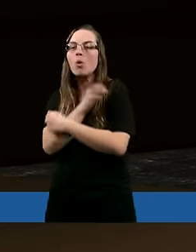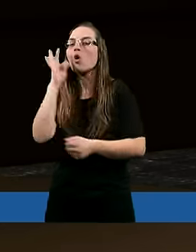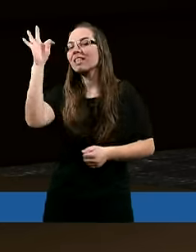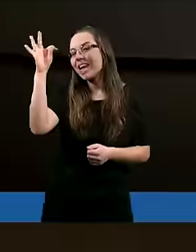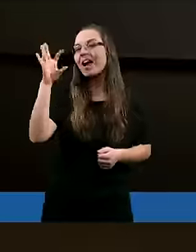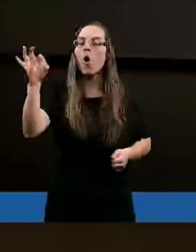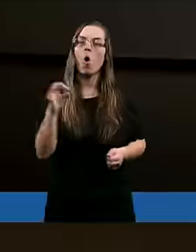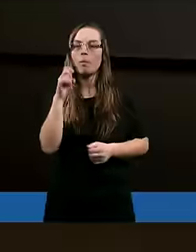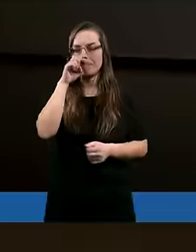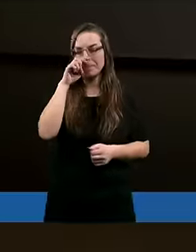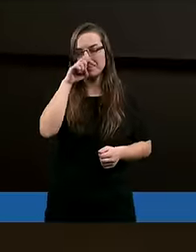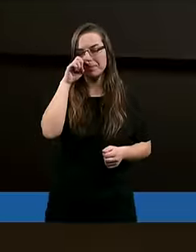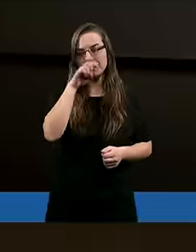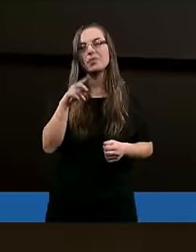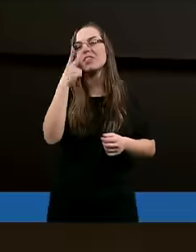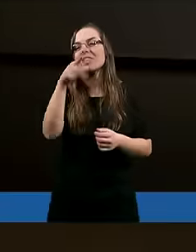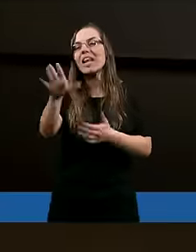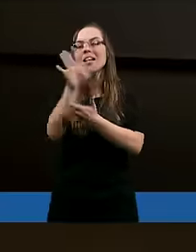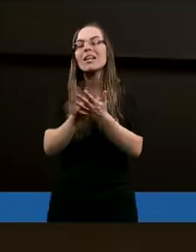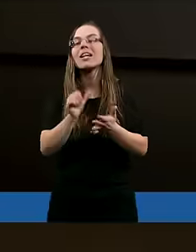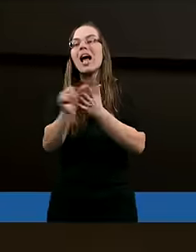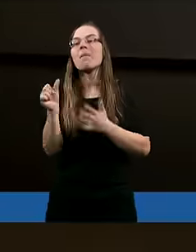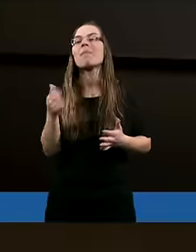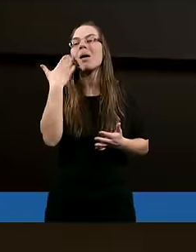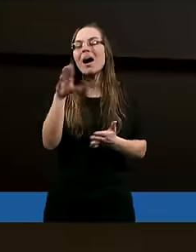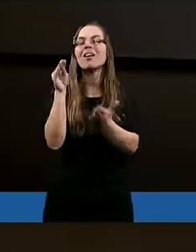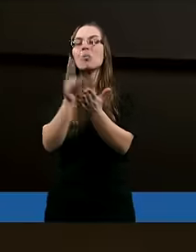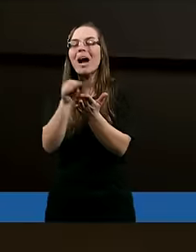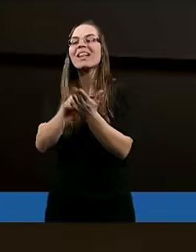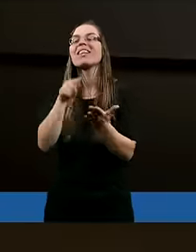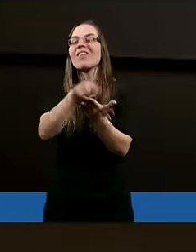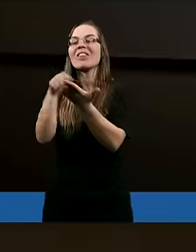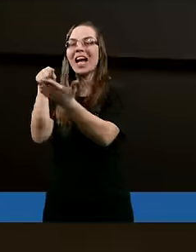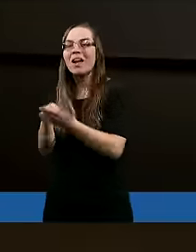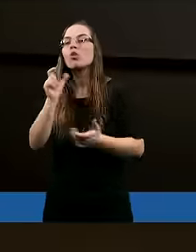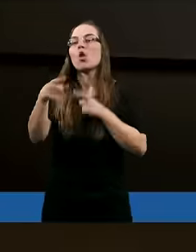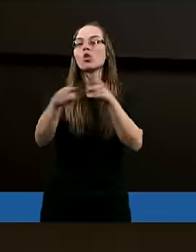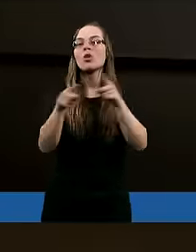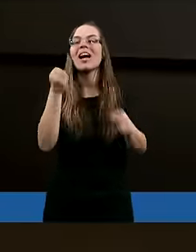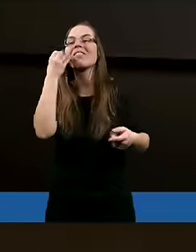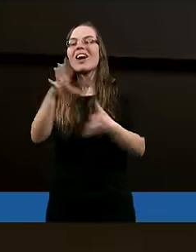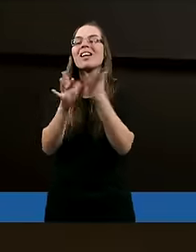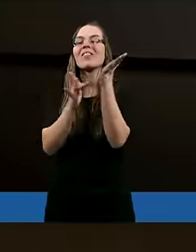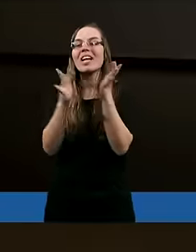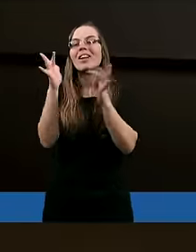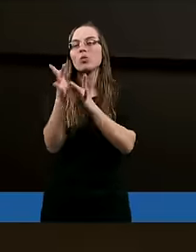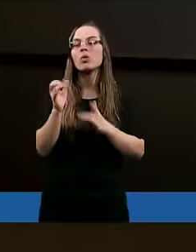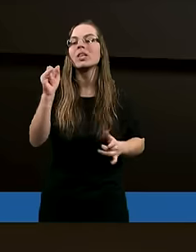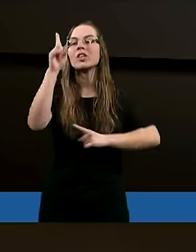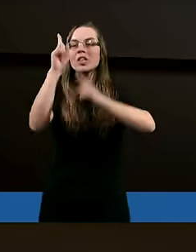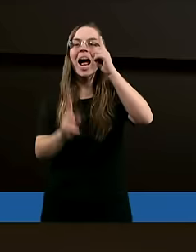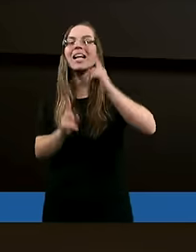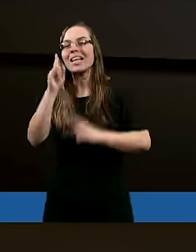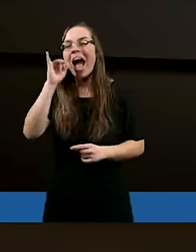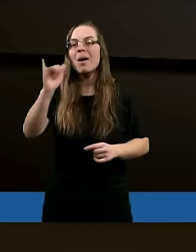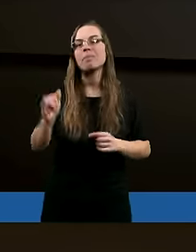Jego. Zobaczcie, w tym tekście są bardzo praktyczne wskazówki, co to znaczy trwać w Jezusie. I czasami,